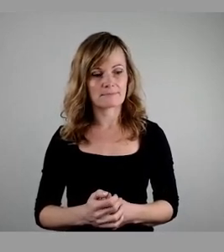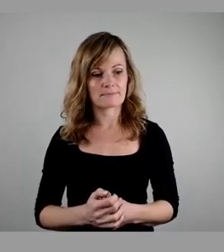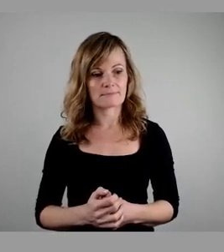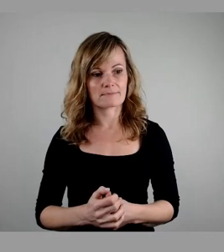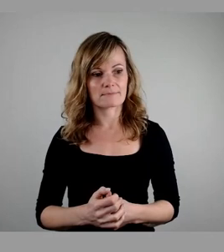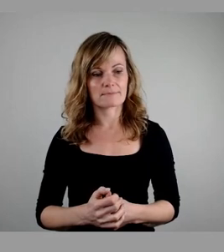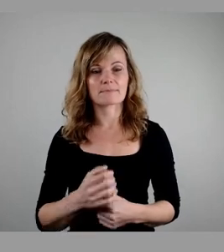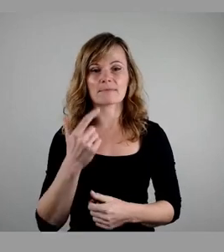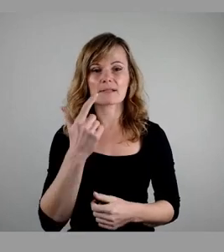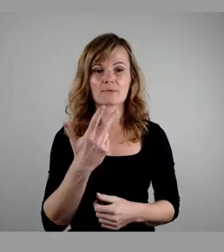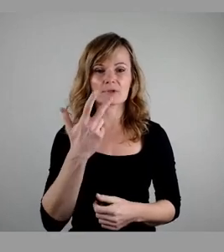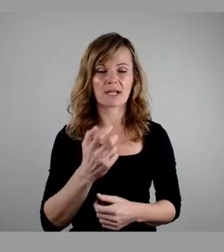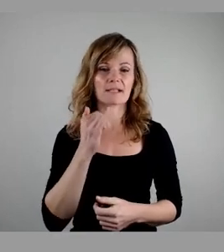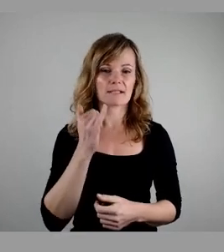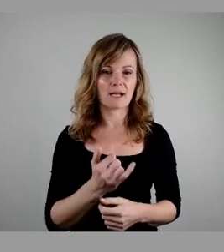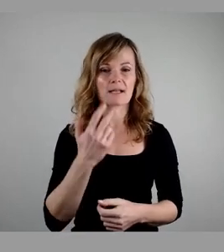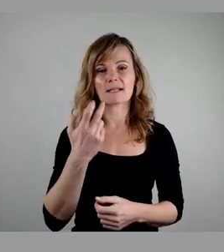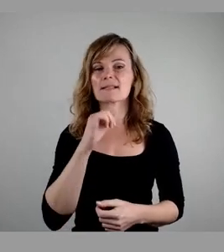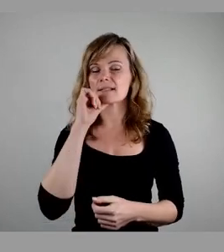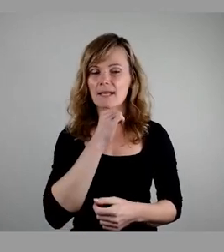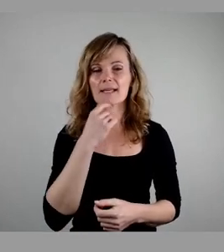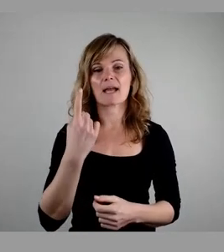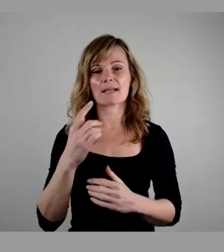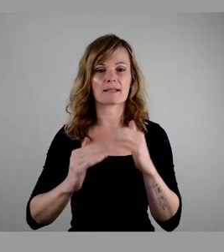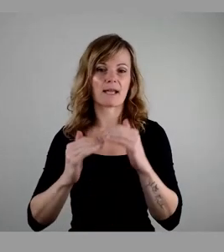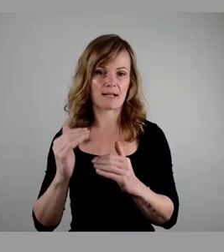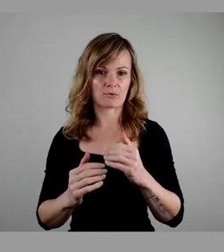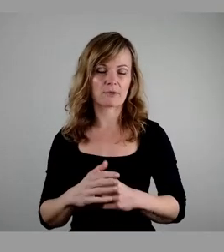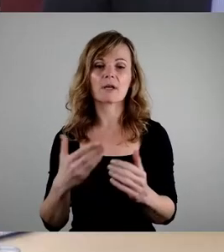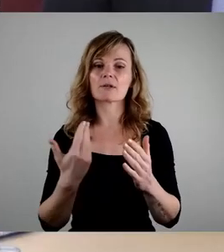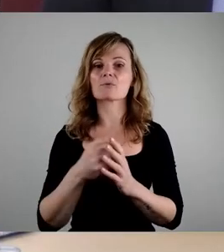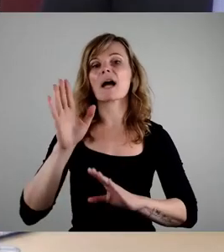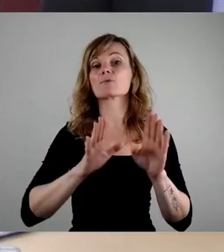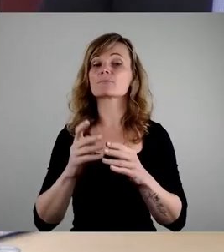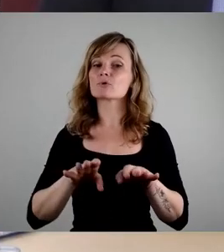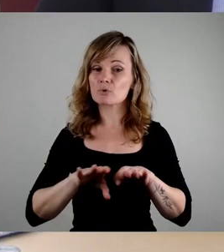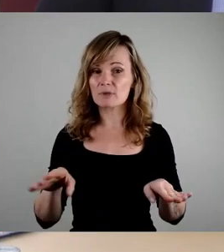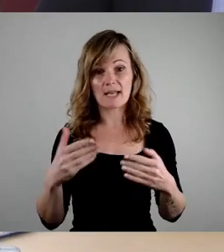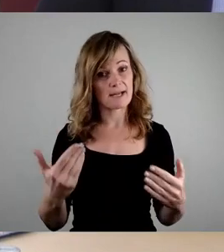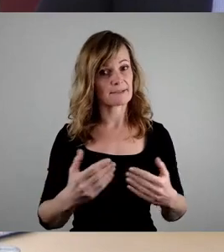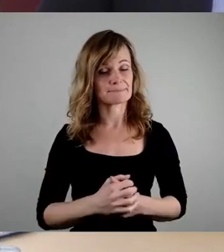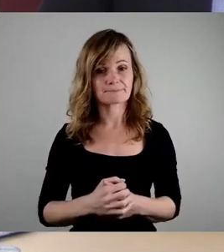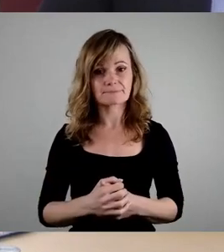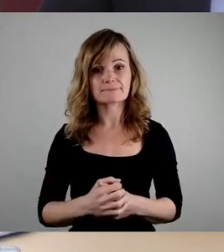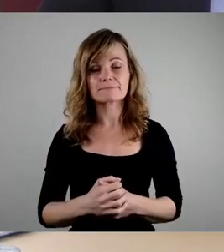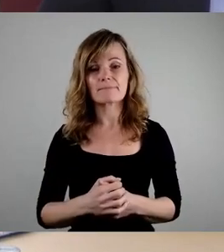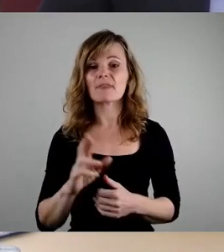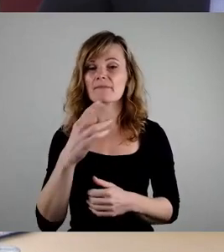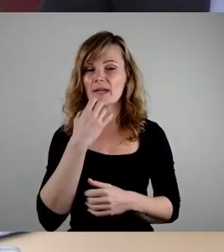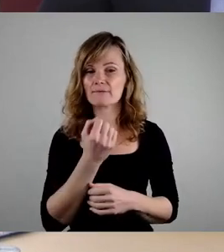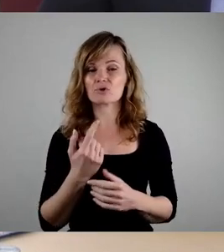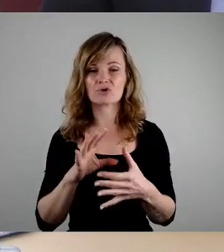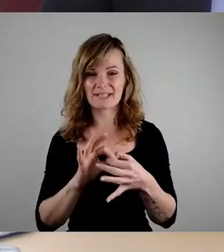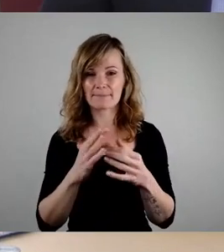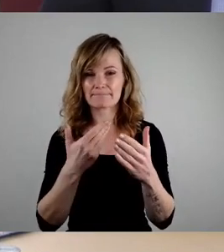32 Ja, 30 Nein, eine Enthaltung. wäre das die Abstimmungsgrundlage. Und wer dem jetzt so folgen möchte, wie